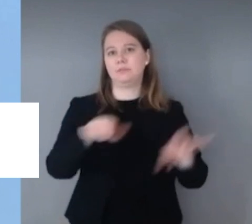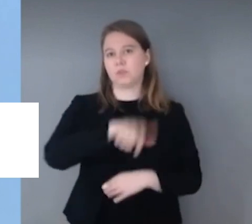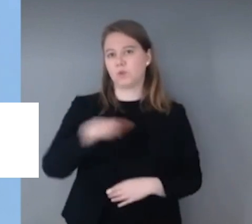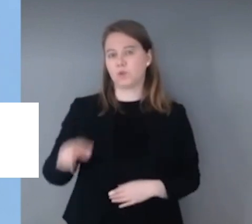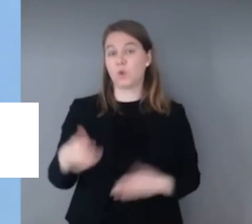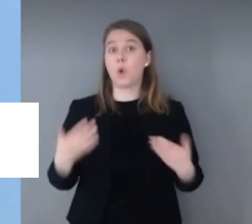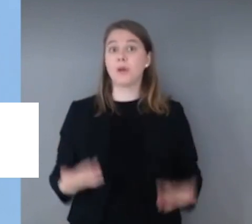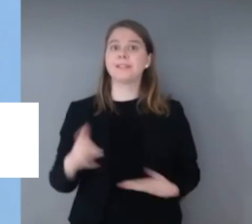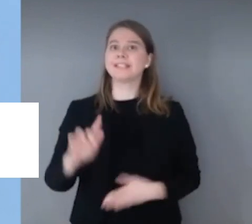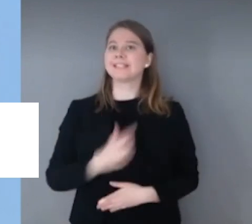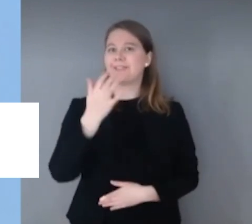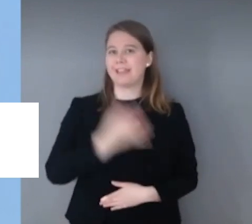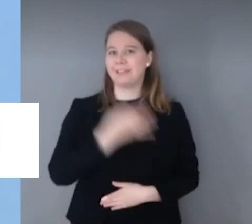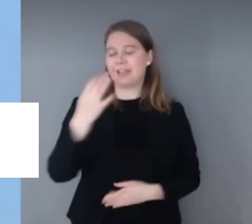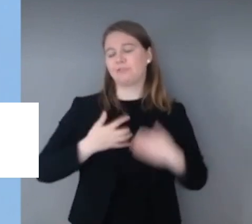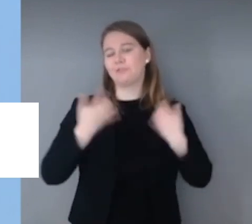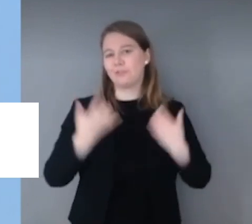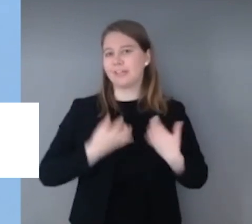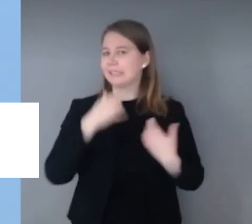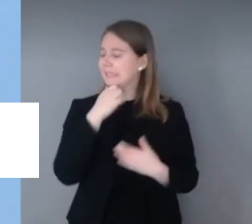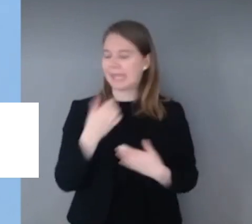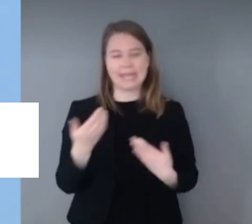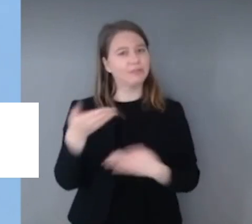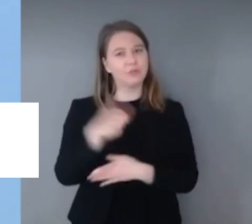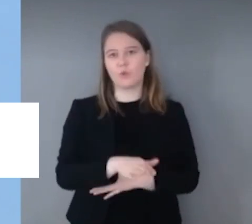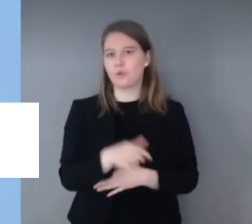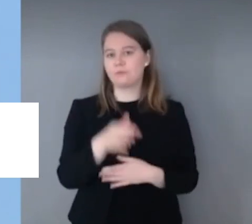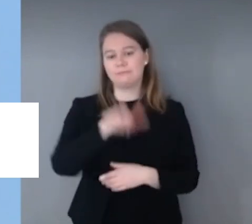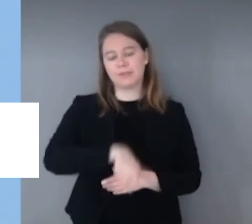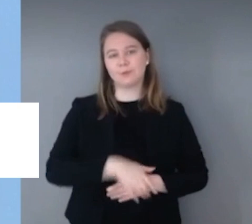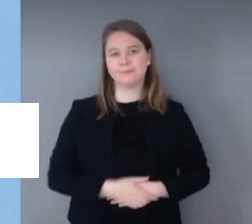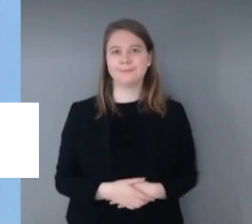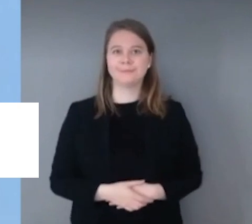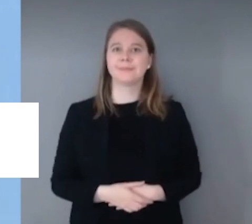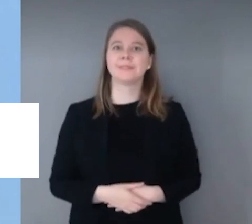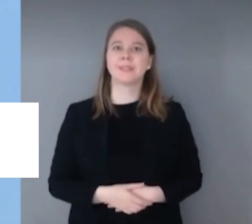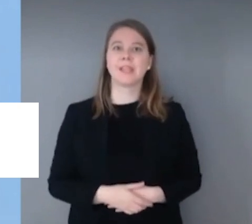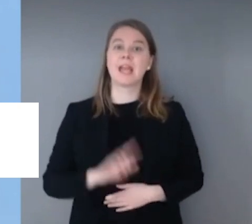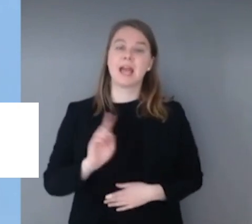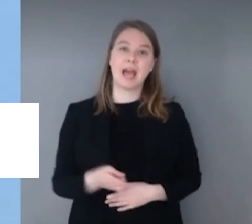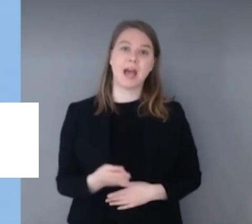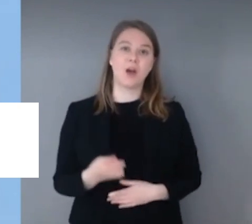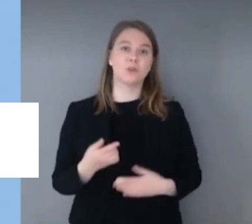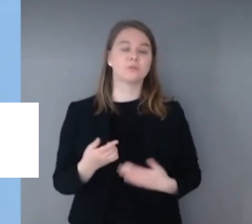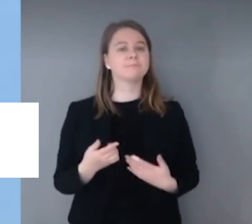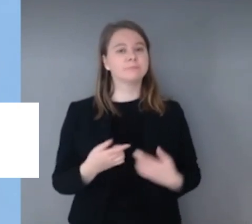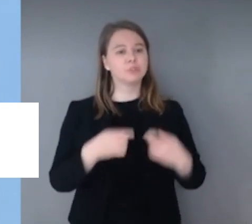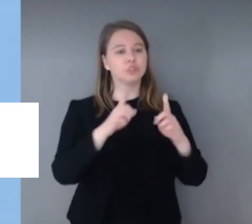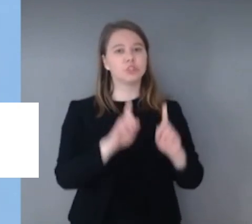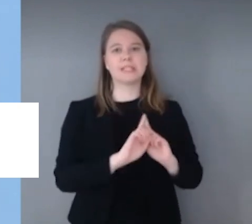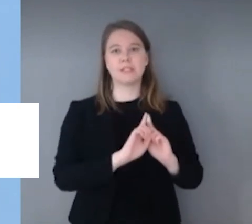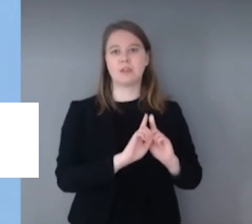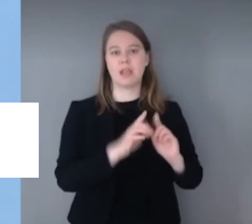Tag hindurch kein Todesfall. Wir haben auch Reduzierungen der stationären Bereiche, 73